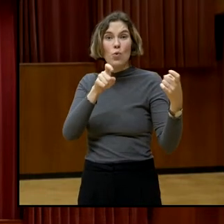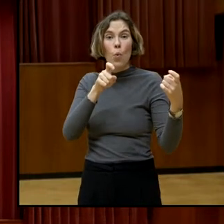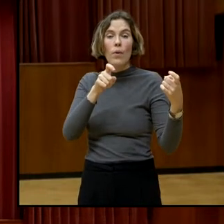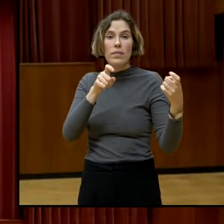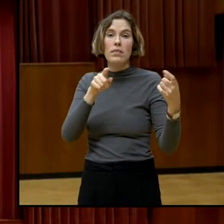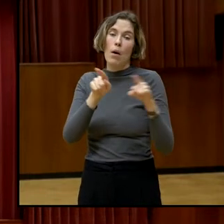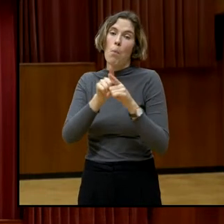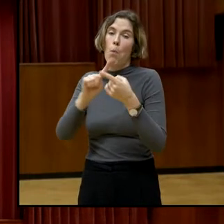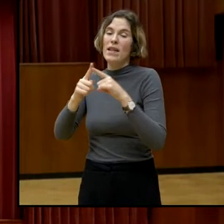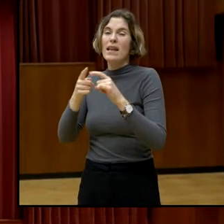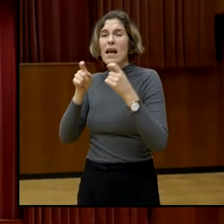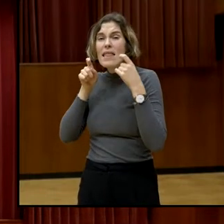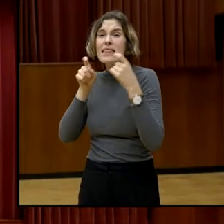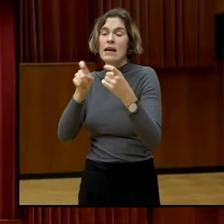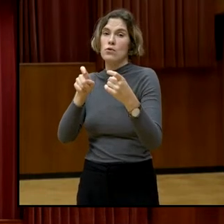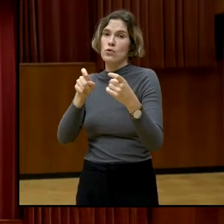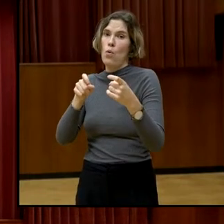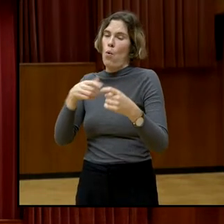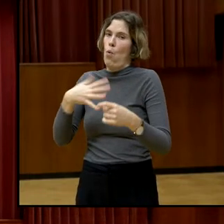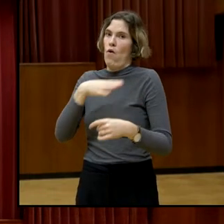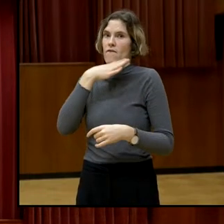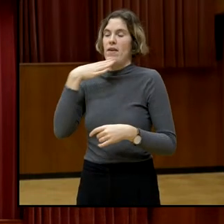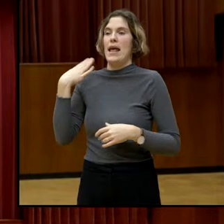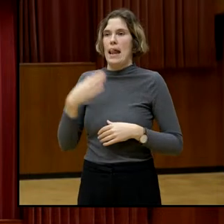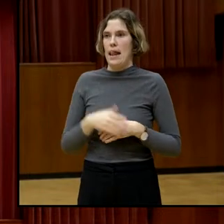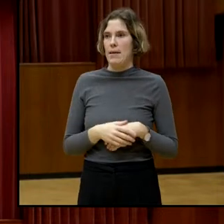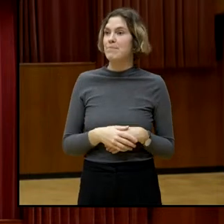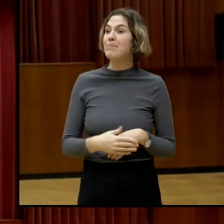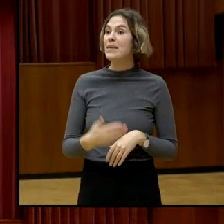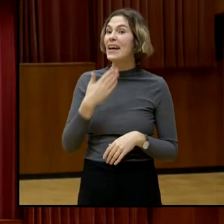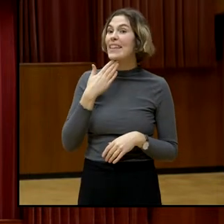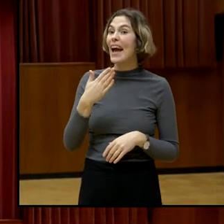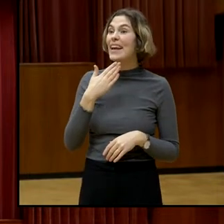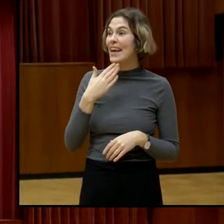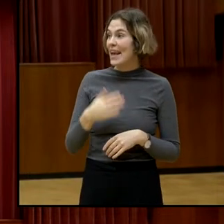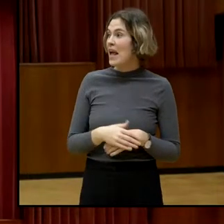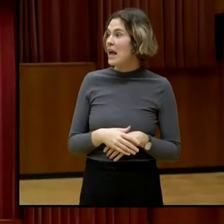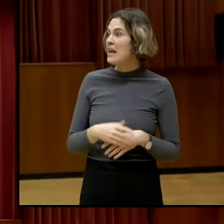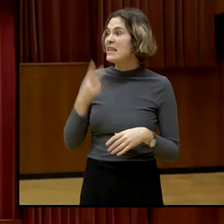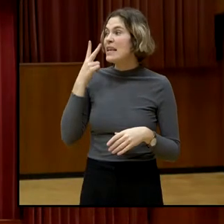Dankeschön. Ah, okay, es gibt noch eine Frage.